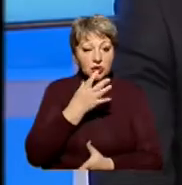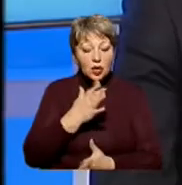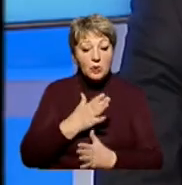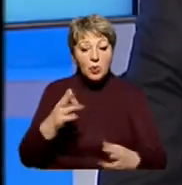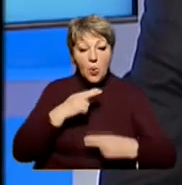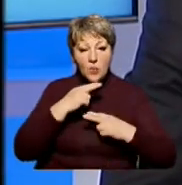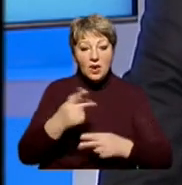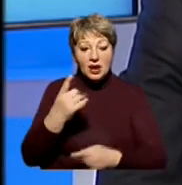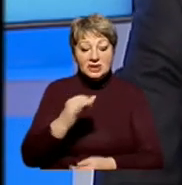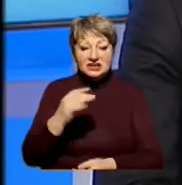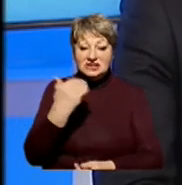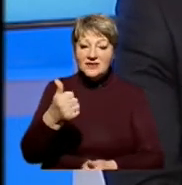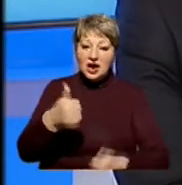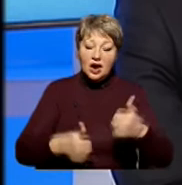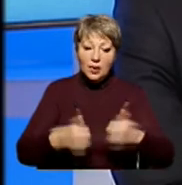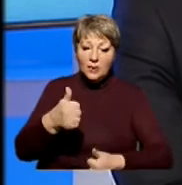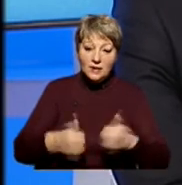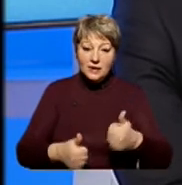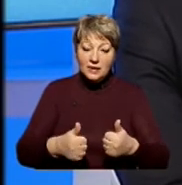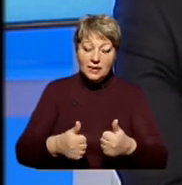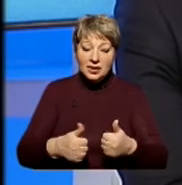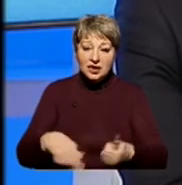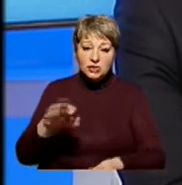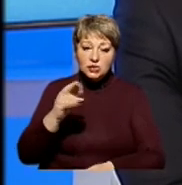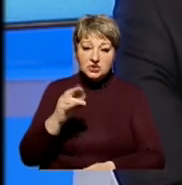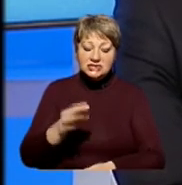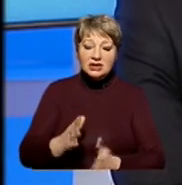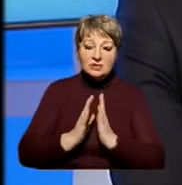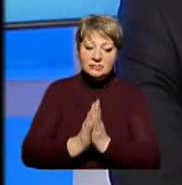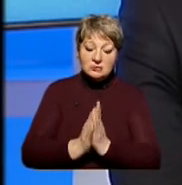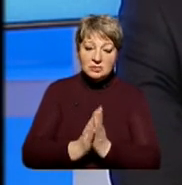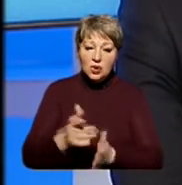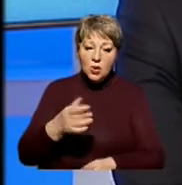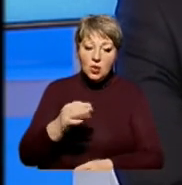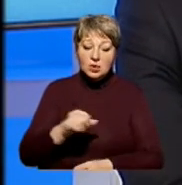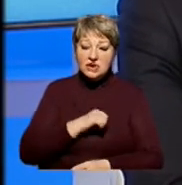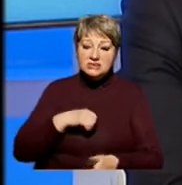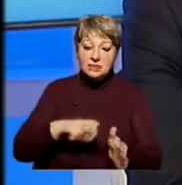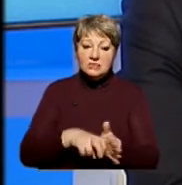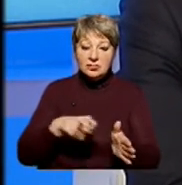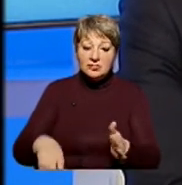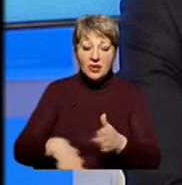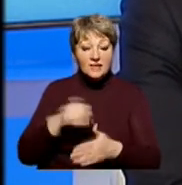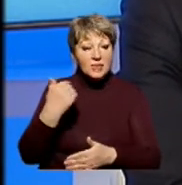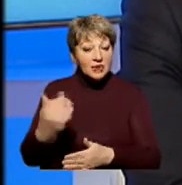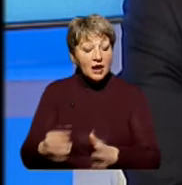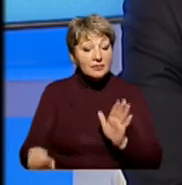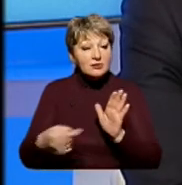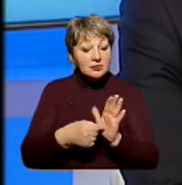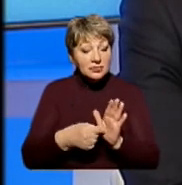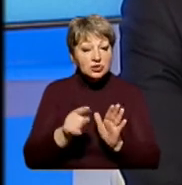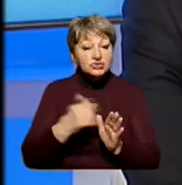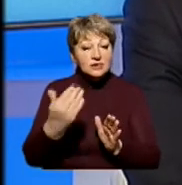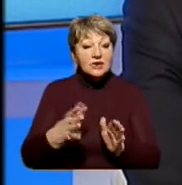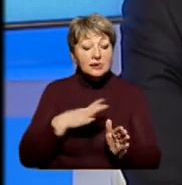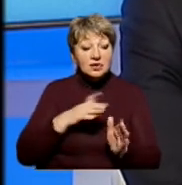звернув увагу один із ваших конкурентів у статті під назвою «Доценко» закликає голуба самому знятися із виборів. Там наводяться відомості про те,